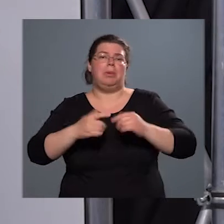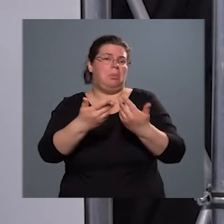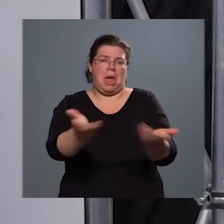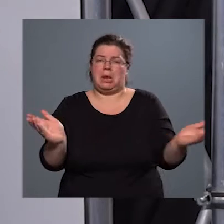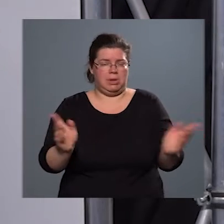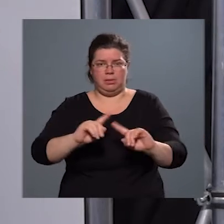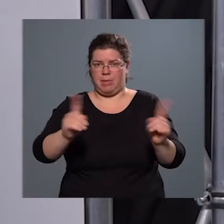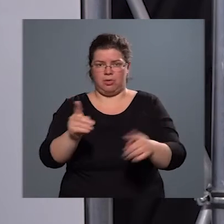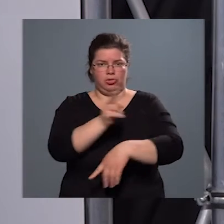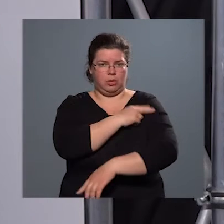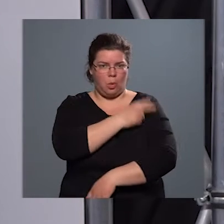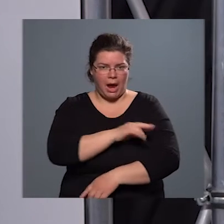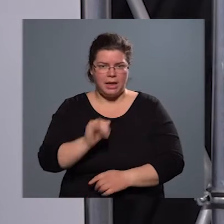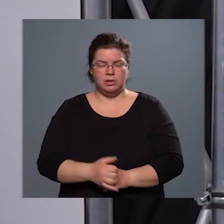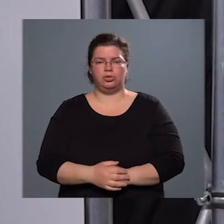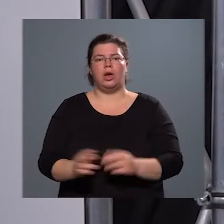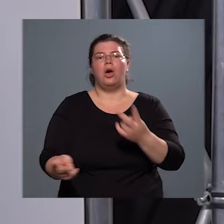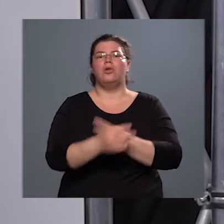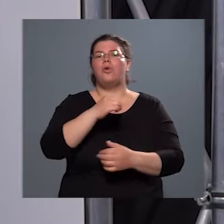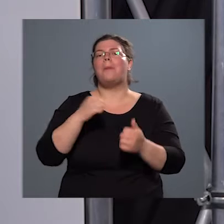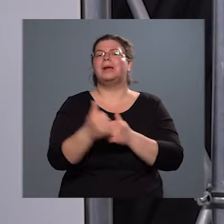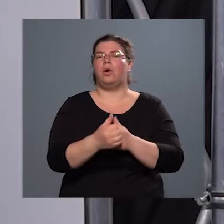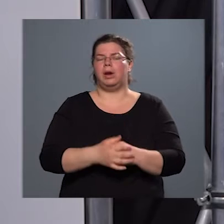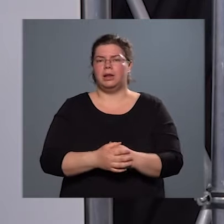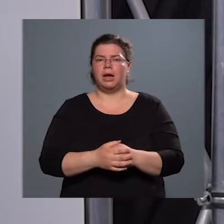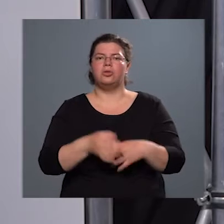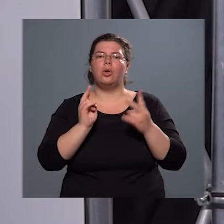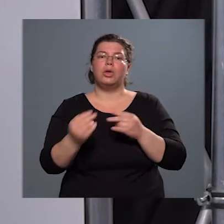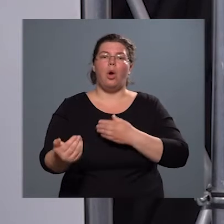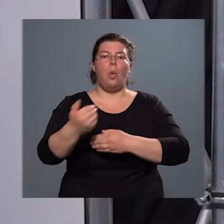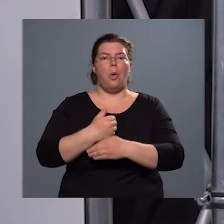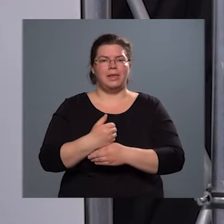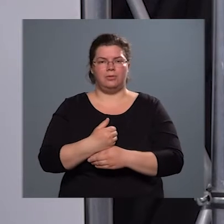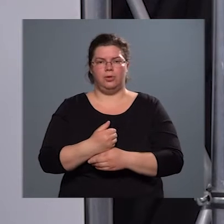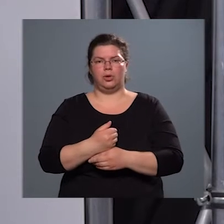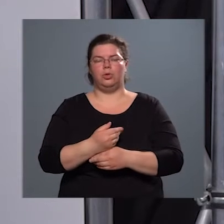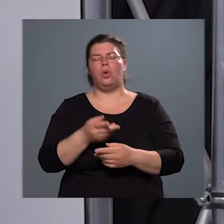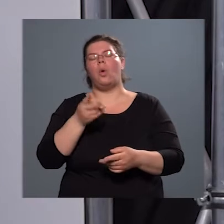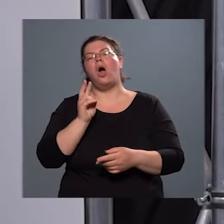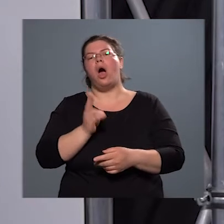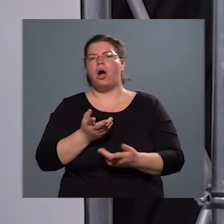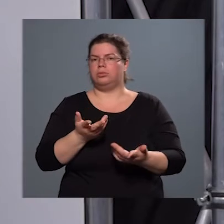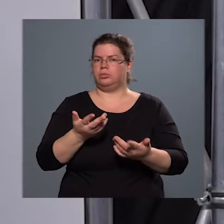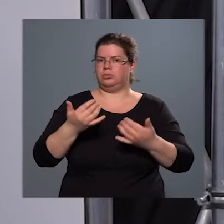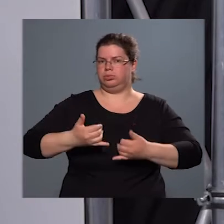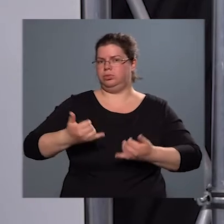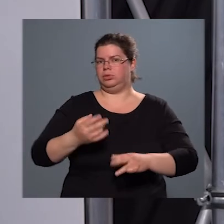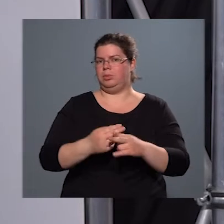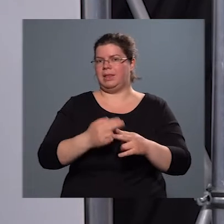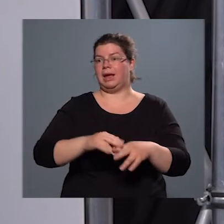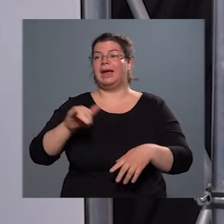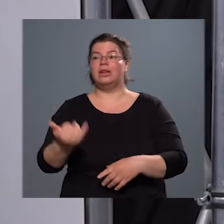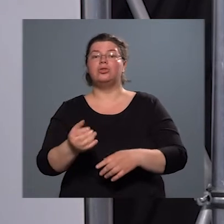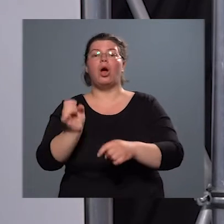A fő prioritás az, hogy a hozzánk forduló akut betegeket és egyébként COVID